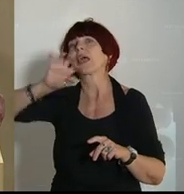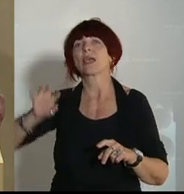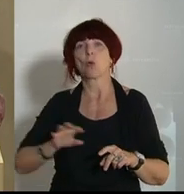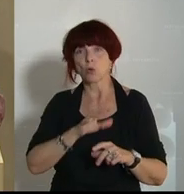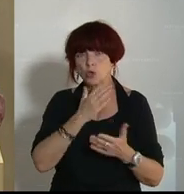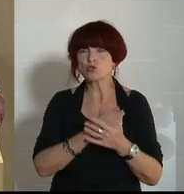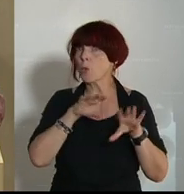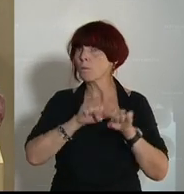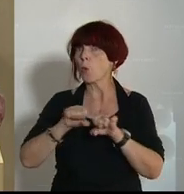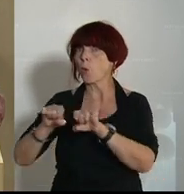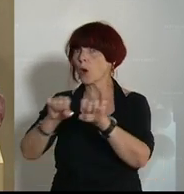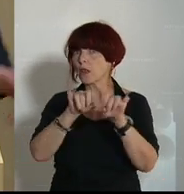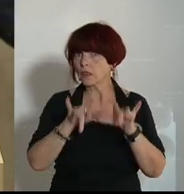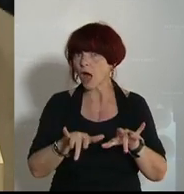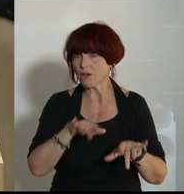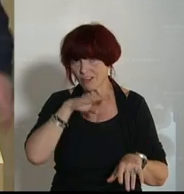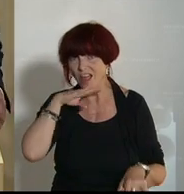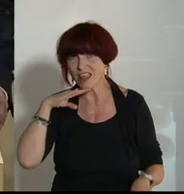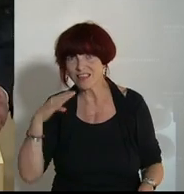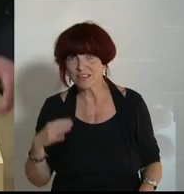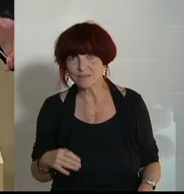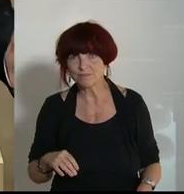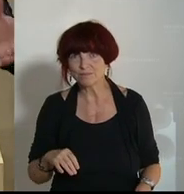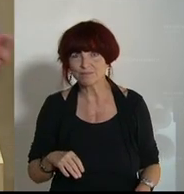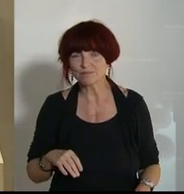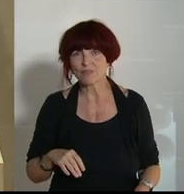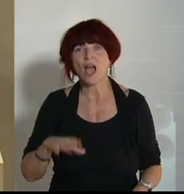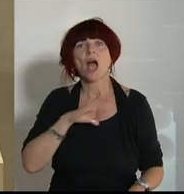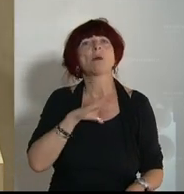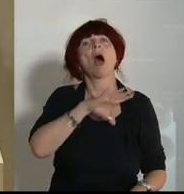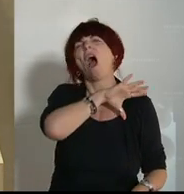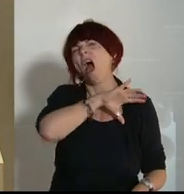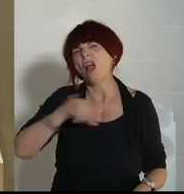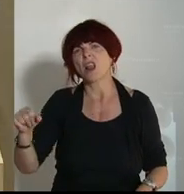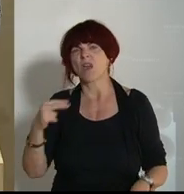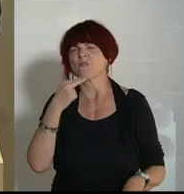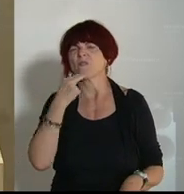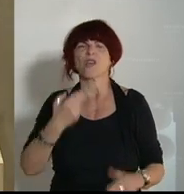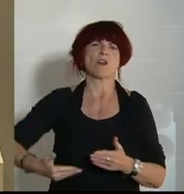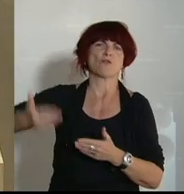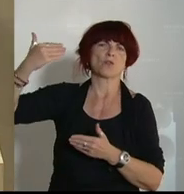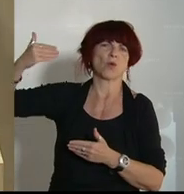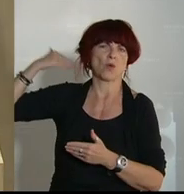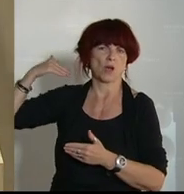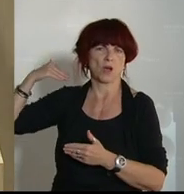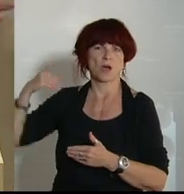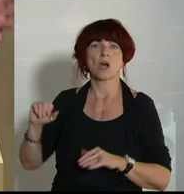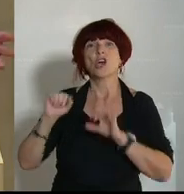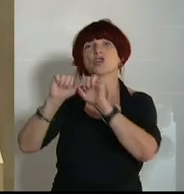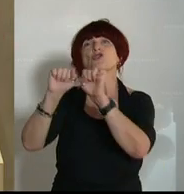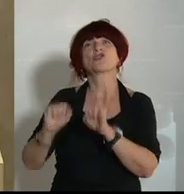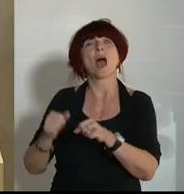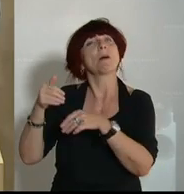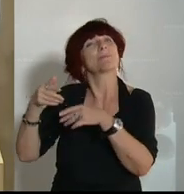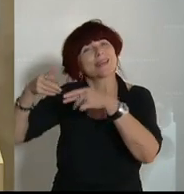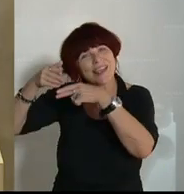Ich möchte da also nicht unbedingt ein paar erwähnen, aber all jene, all jene, die in der Vergangenheit auf die Stammgäste geschaut